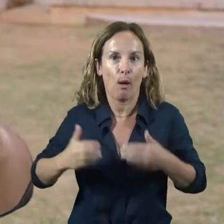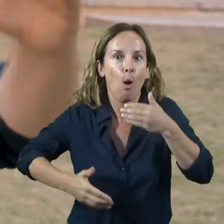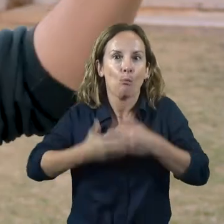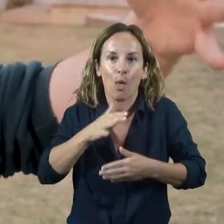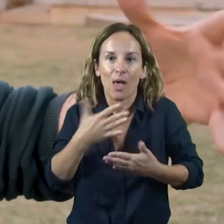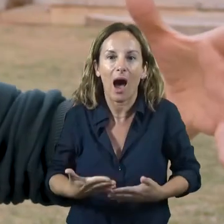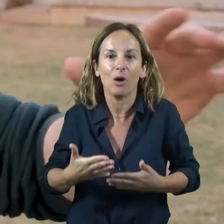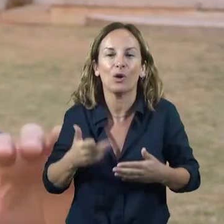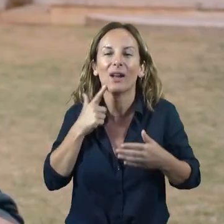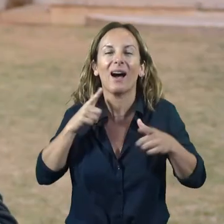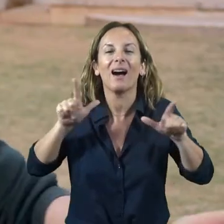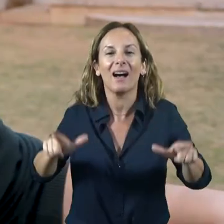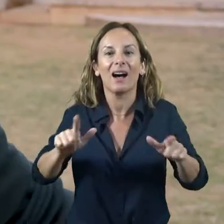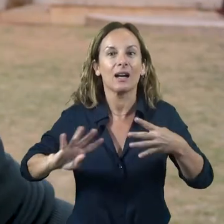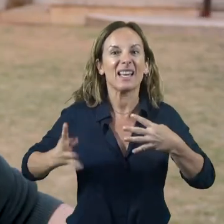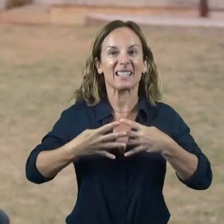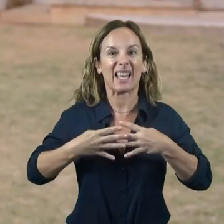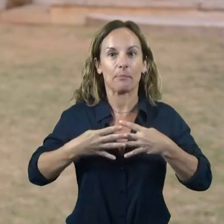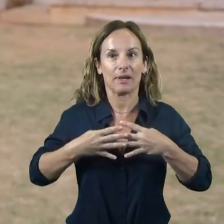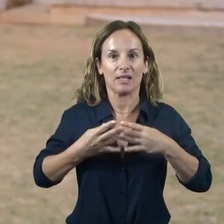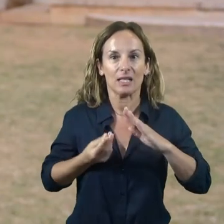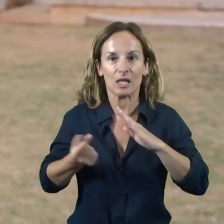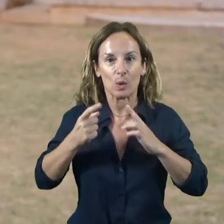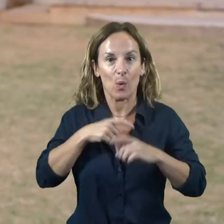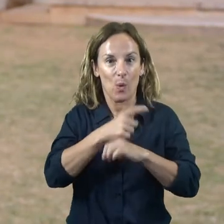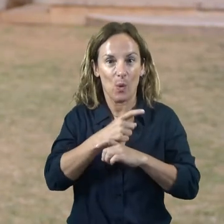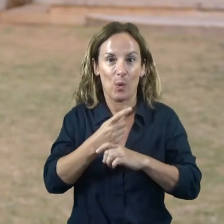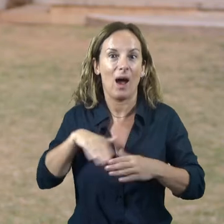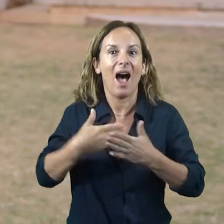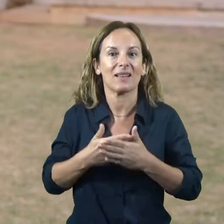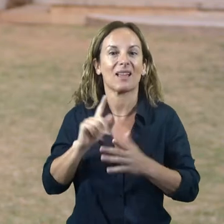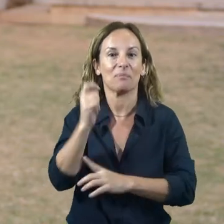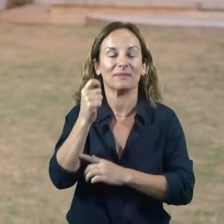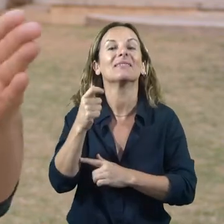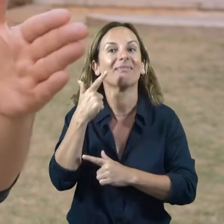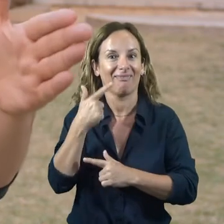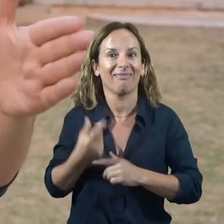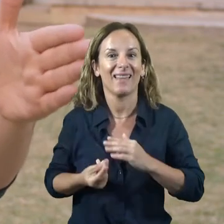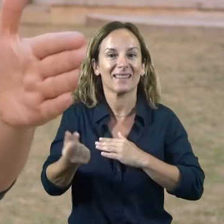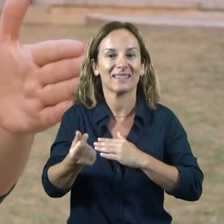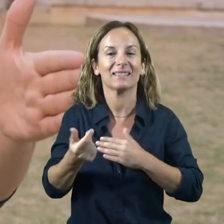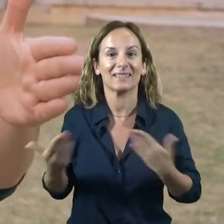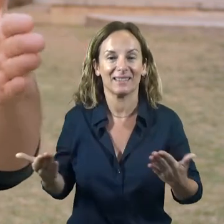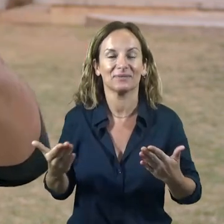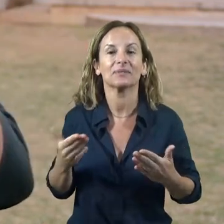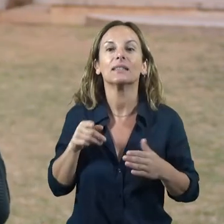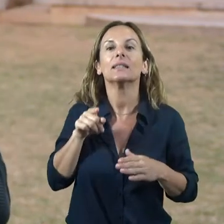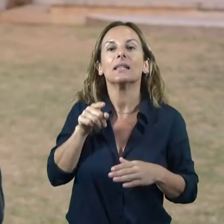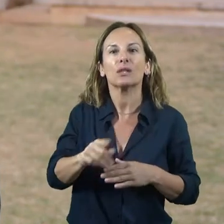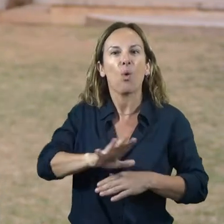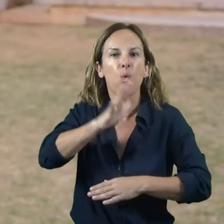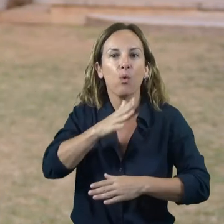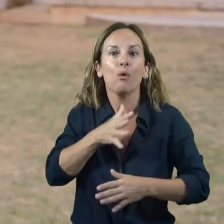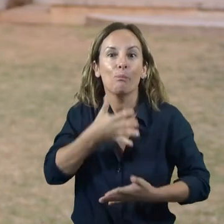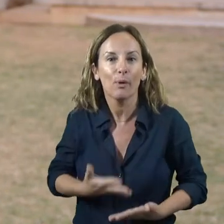tot arreu, parlar d'escape rooms. Fem escape rooms per qualsevol cosa. Doncs, evidentment, l'experiència de'escape room el que té és que tu tens un repte al final,